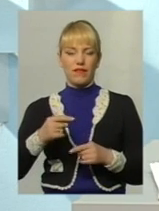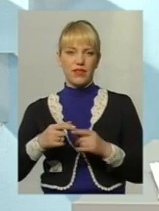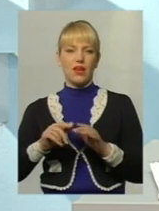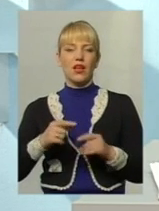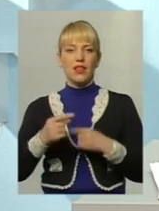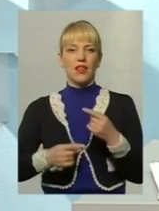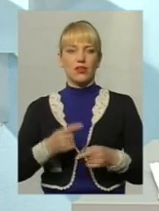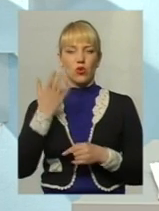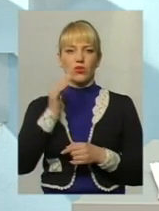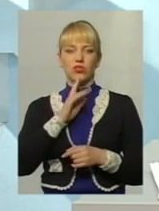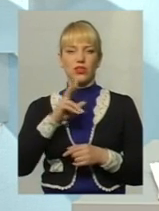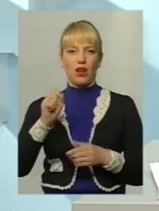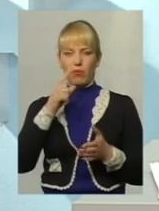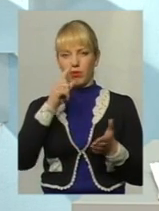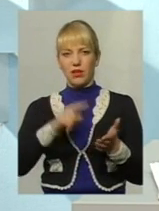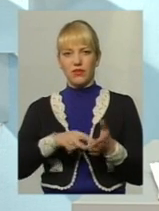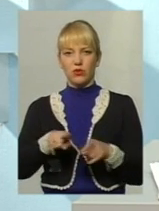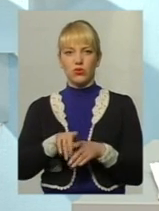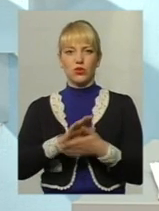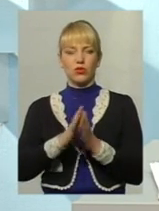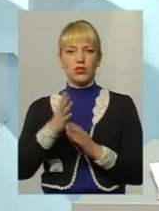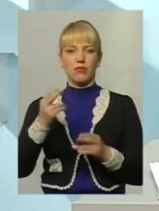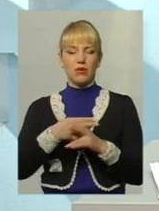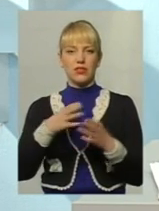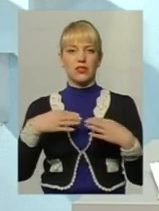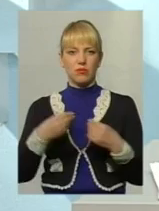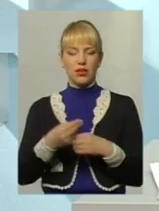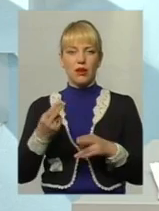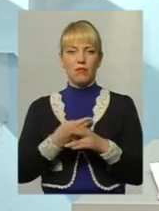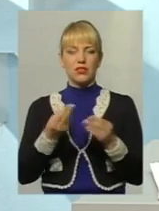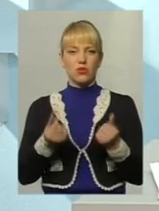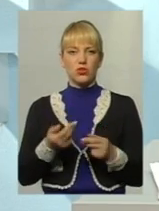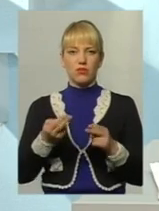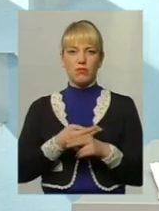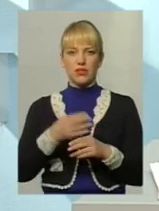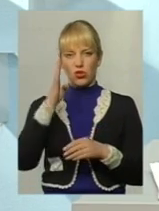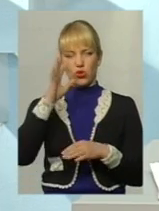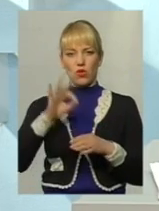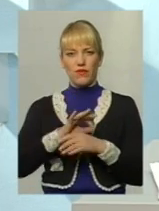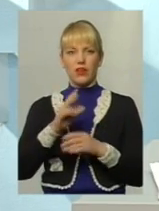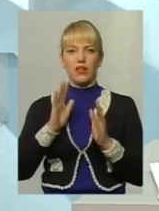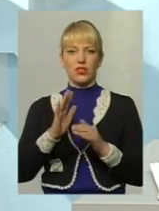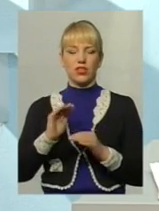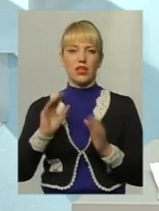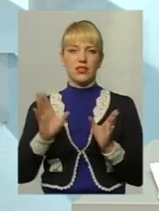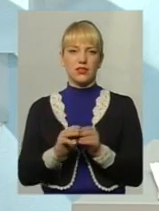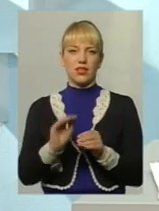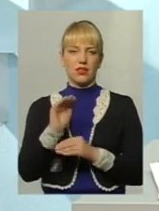коли жінка опиняється в ситуації без сім'ї, без коштів, без чоловіка, лише з дитиною.